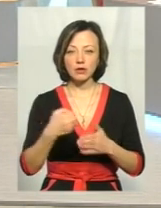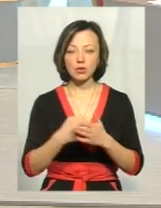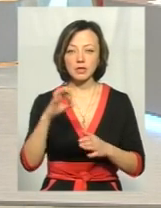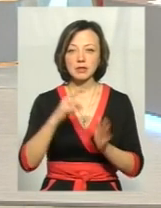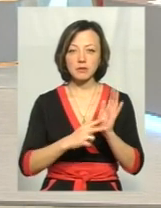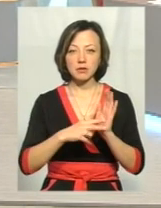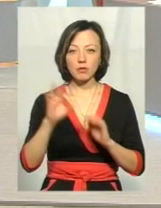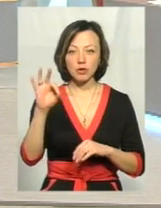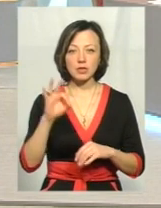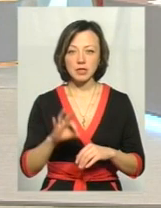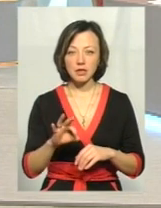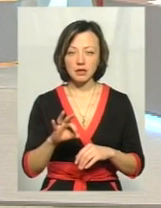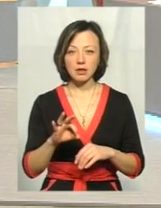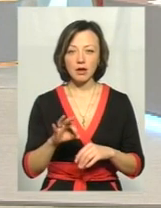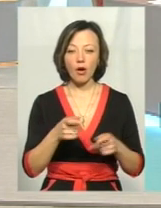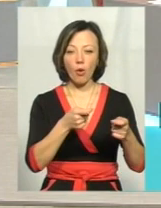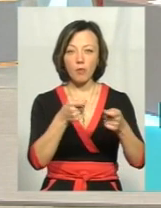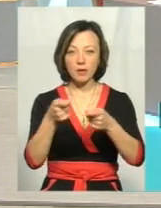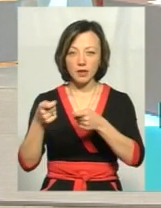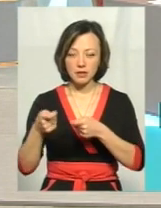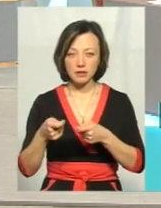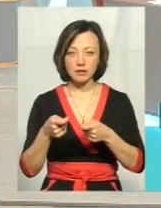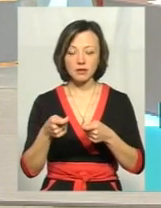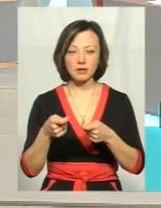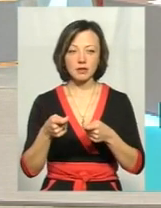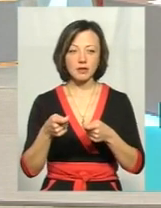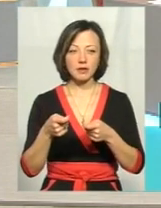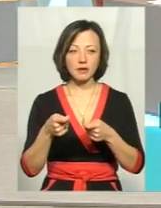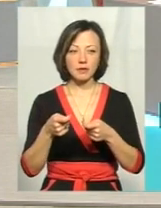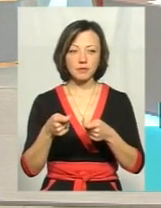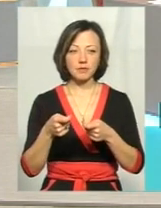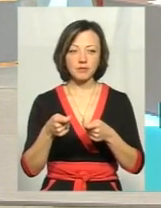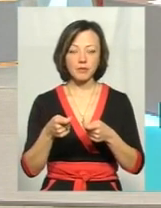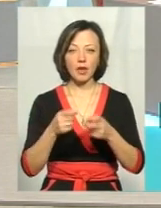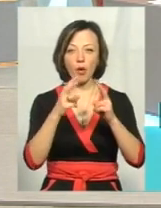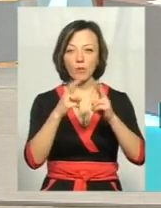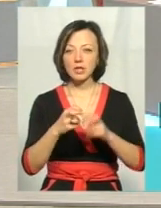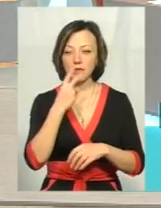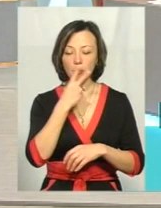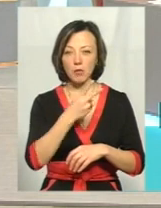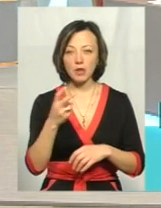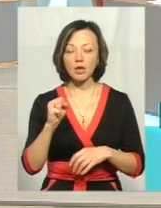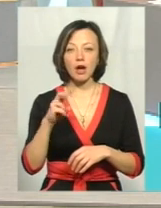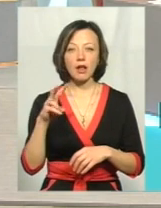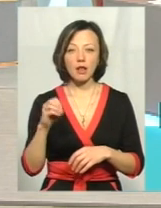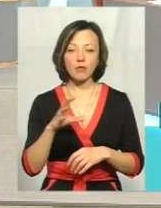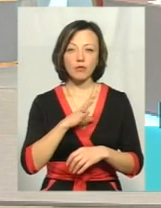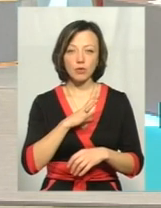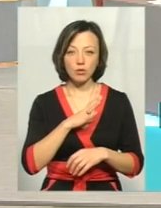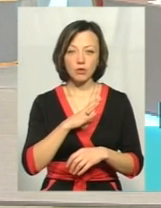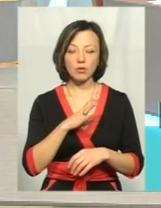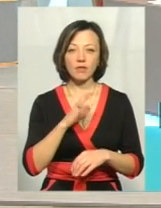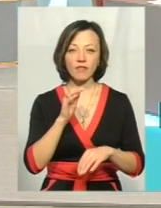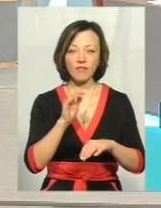% тих комісійних об'їздень, що там всього ясно, що при комісійному обстеженні не побачиш, але було виявлено